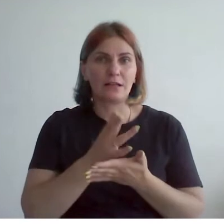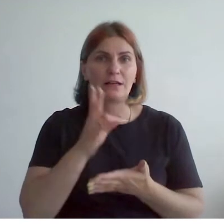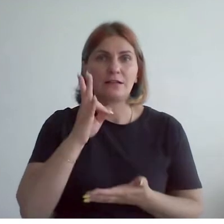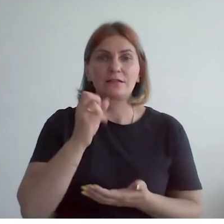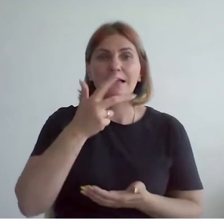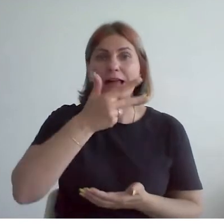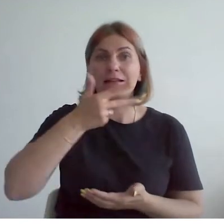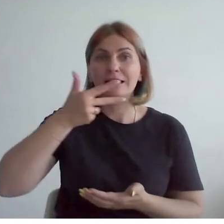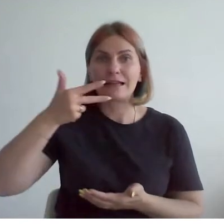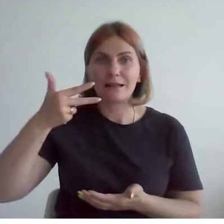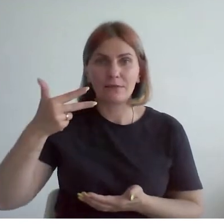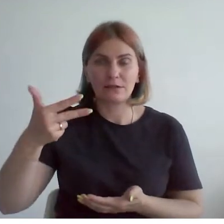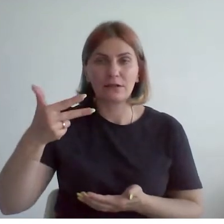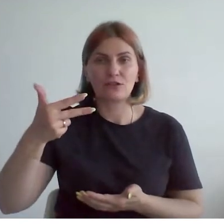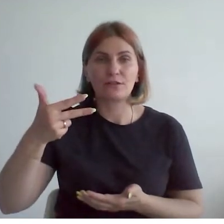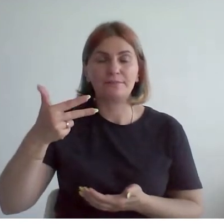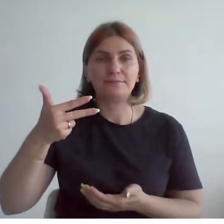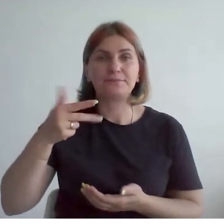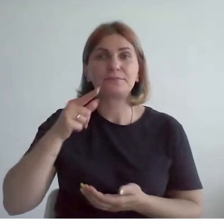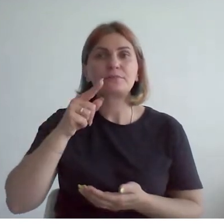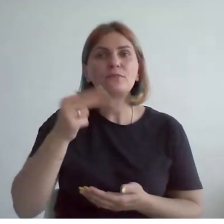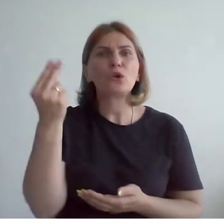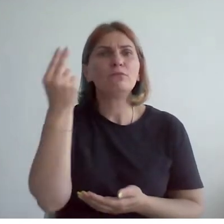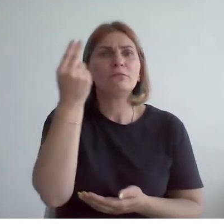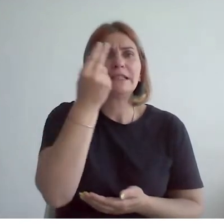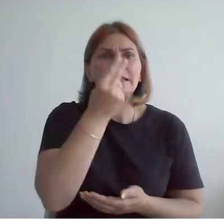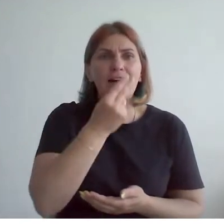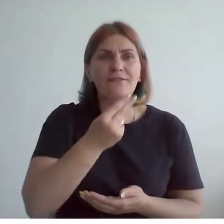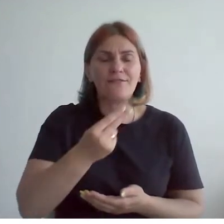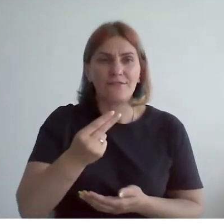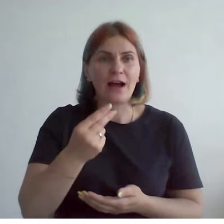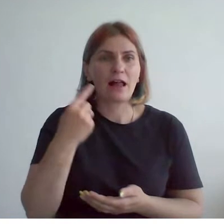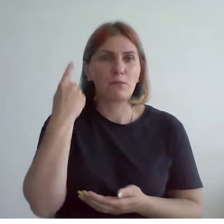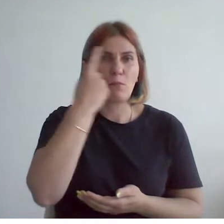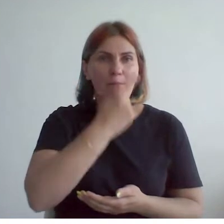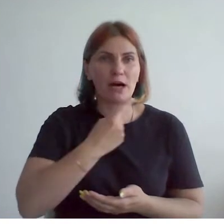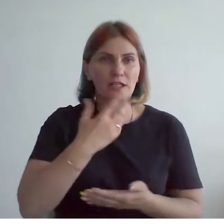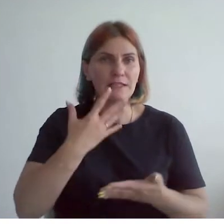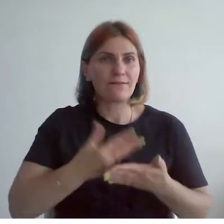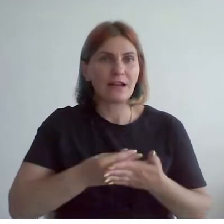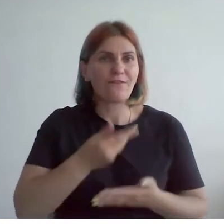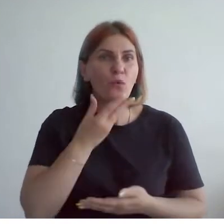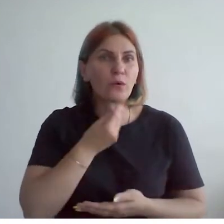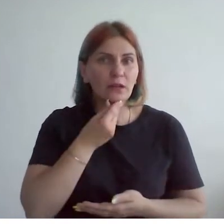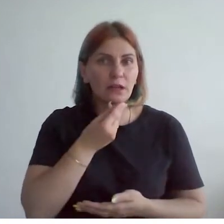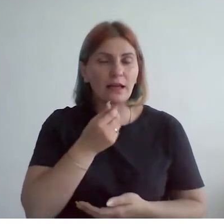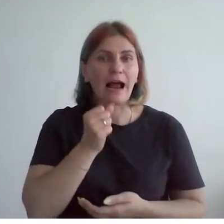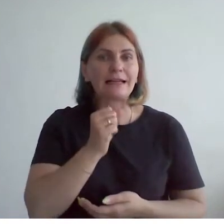этаже. Он писал, да, портрет своего деда Алексея Ивановича.